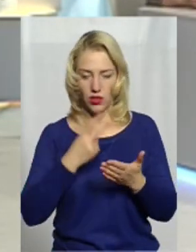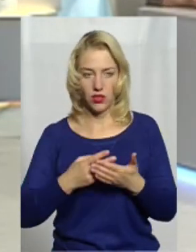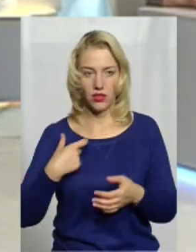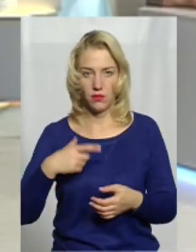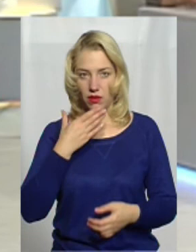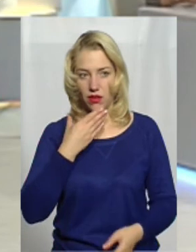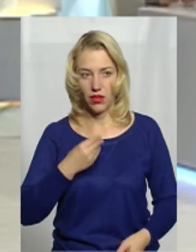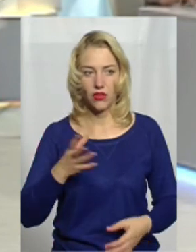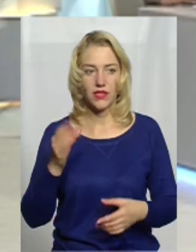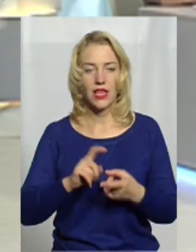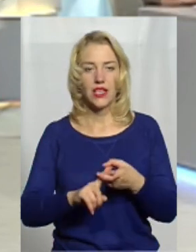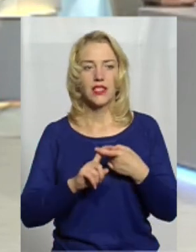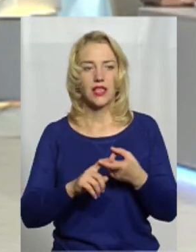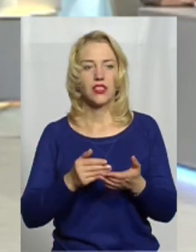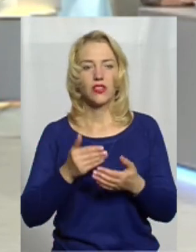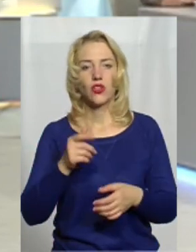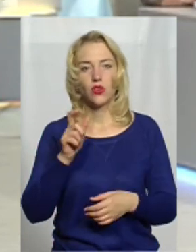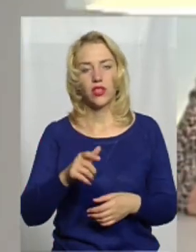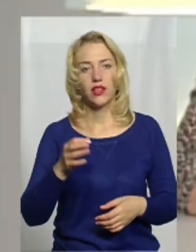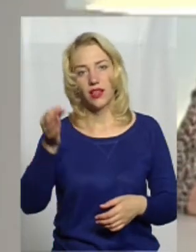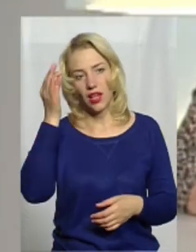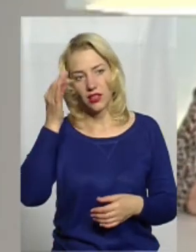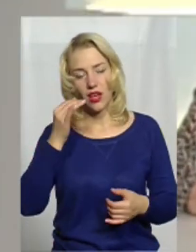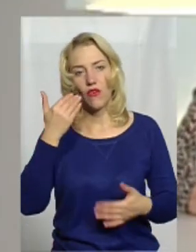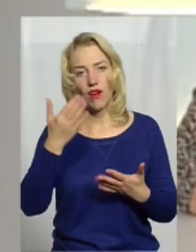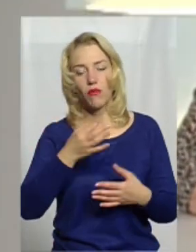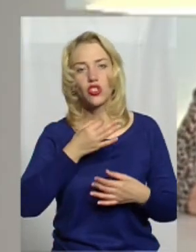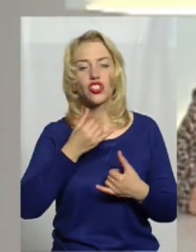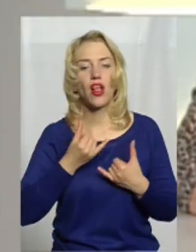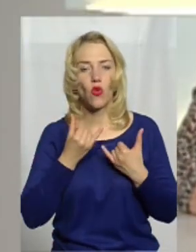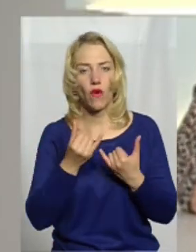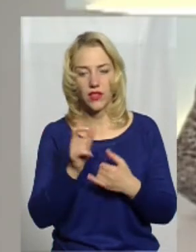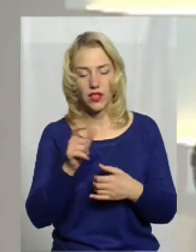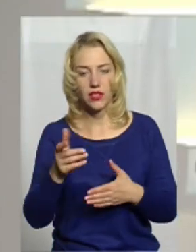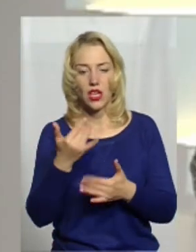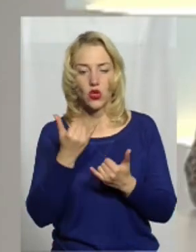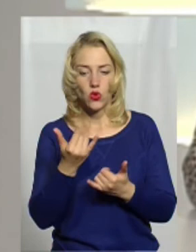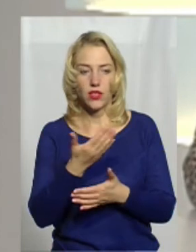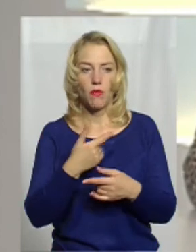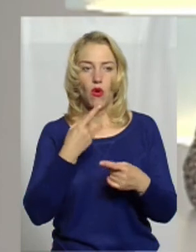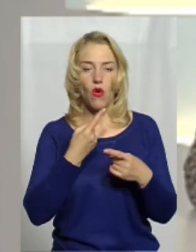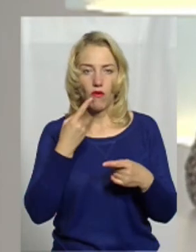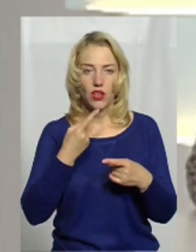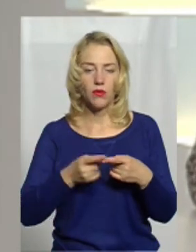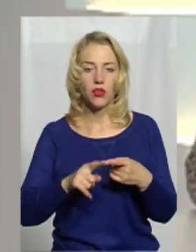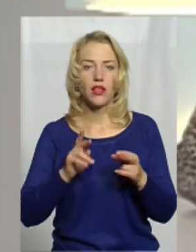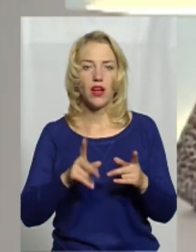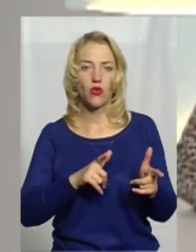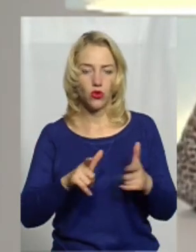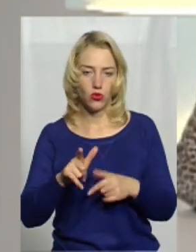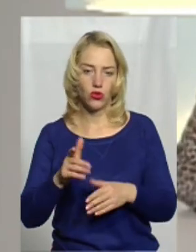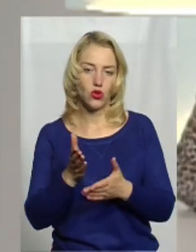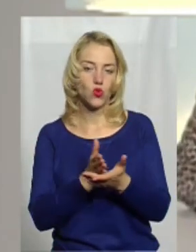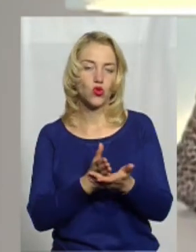все залежить від людини. Нагадаю вам, шановні телеглядачі, сьогодні ми говорили про те, як готують службових